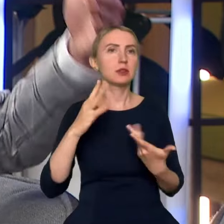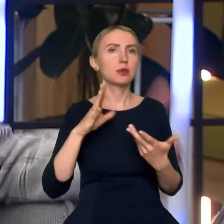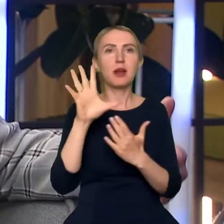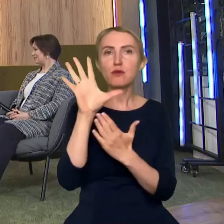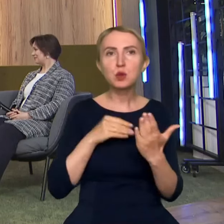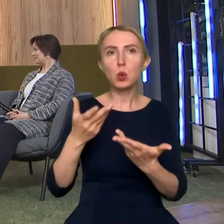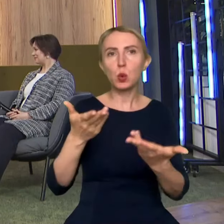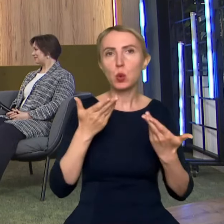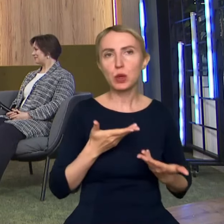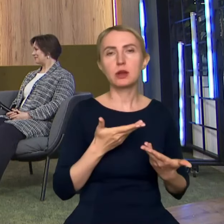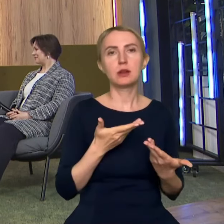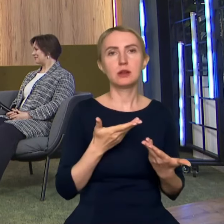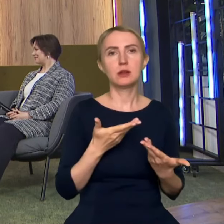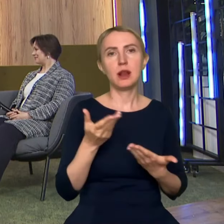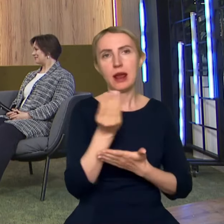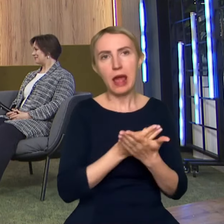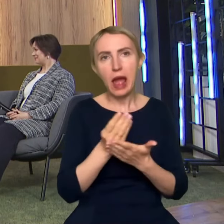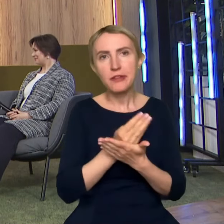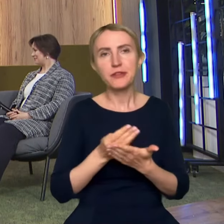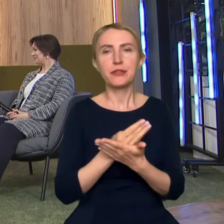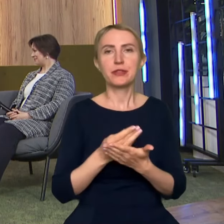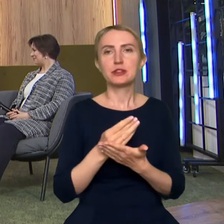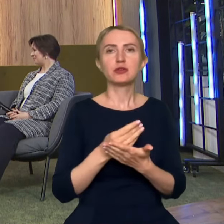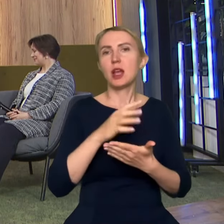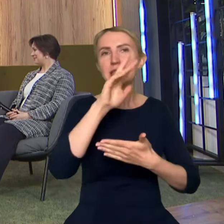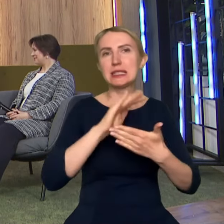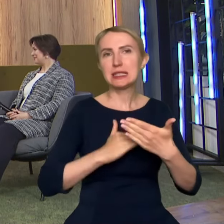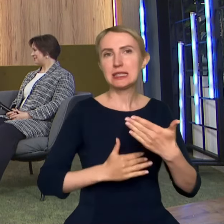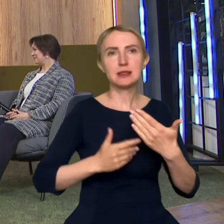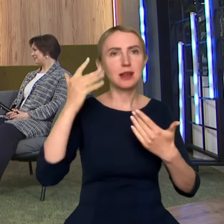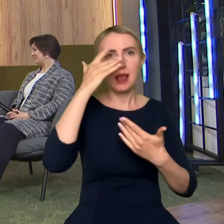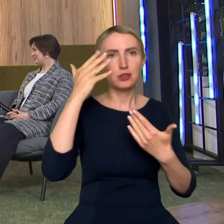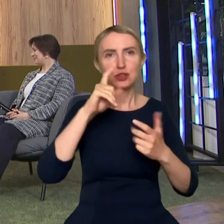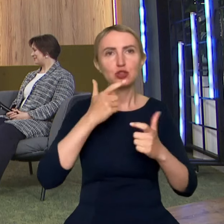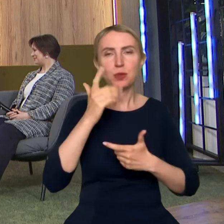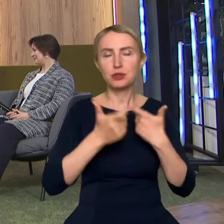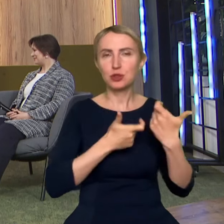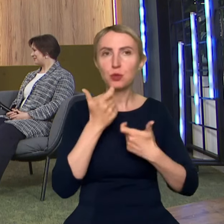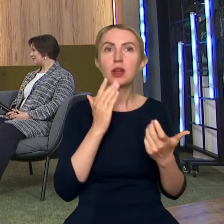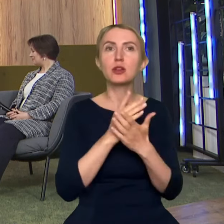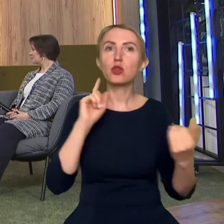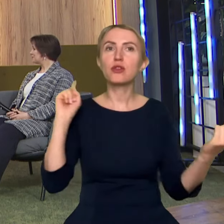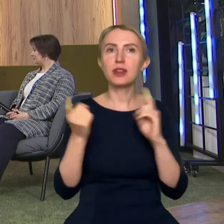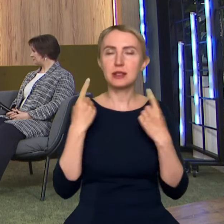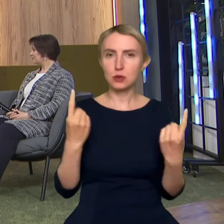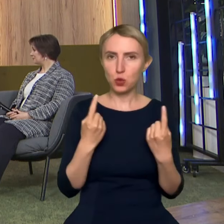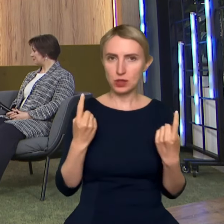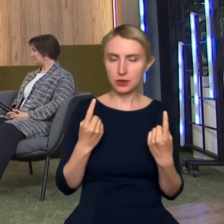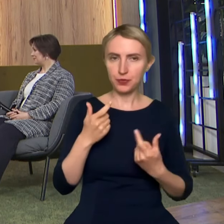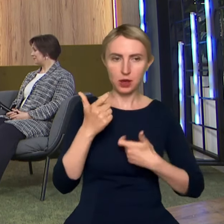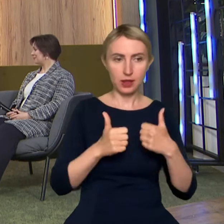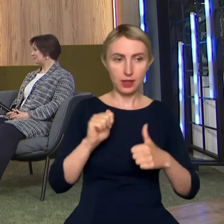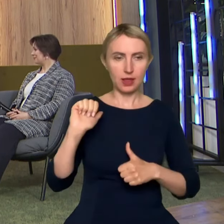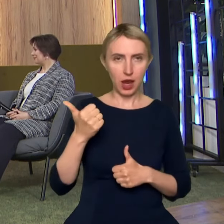jakiś grafik, czy tam spis treści, czegoś, według czego ona będzie nawigowała, tylko odwraca sytuację. Czyli robi tak, że najpierw